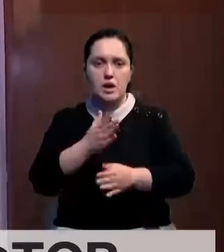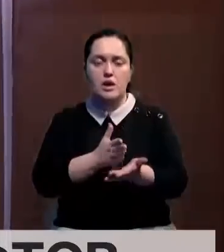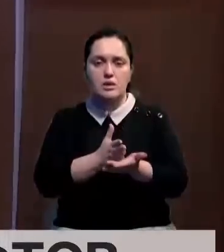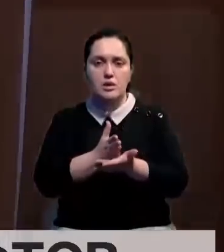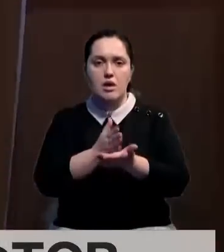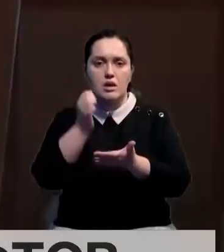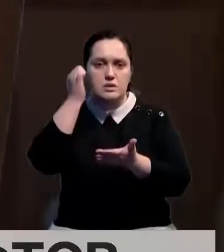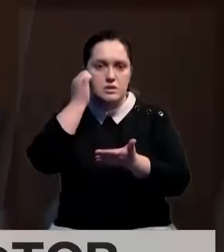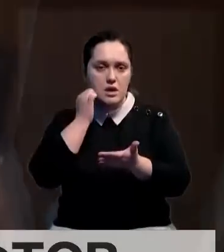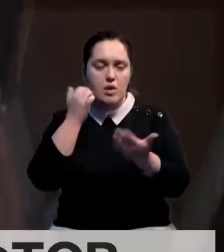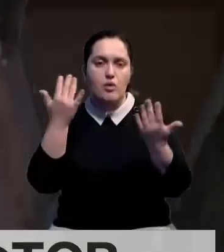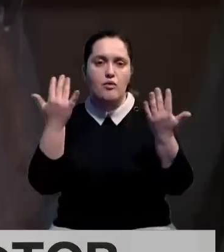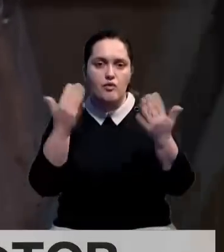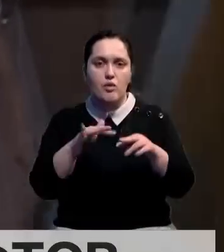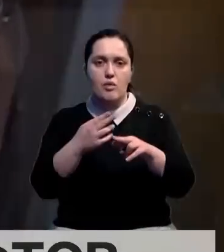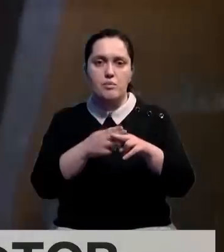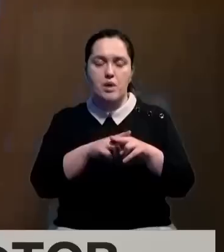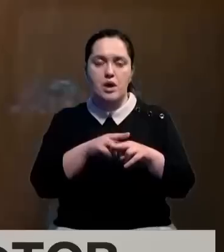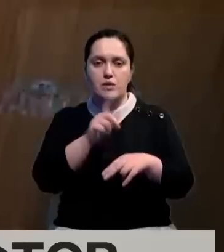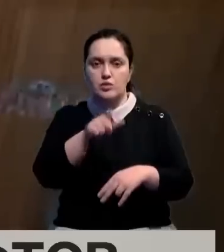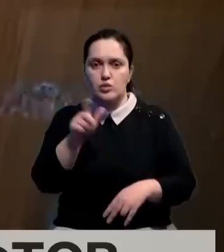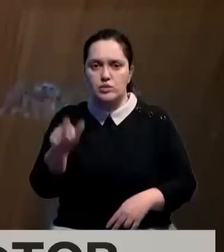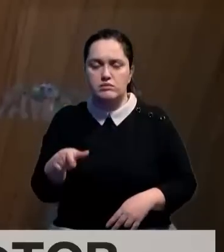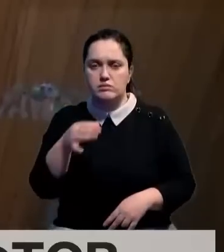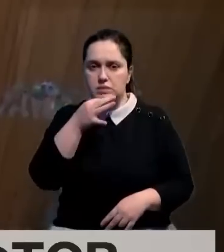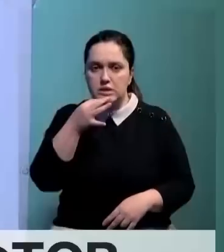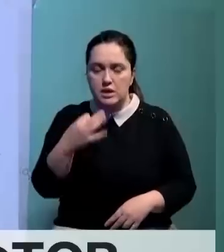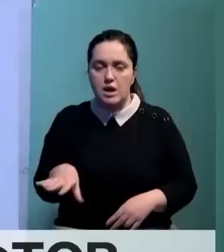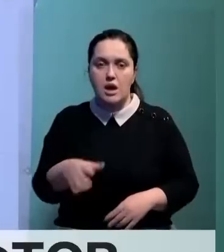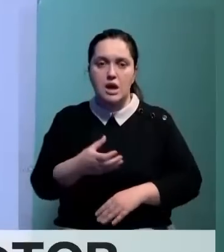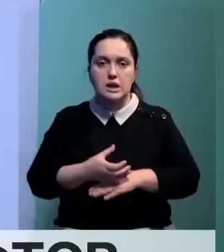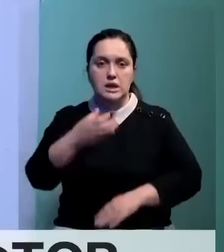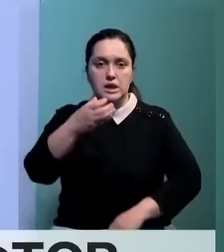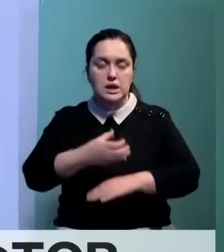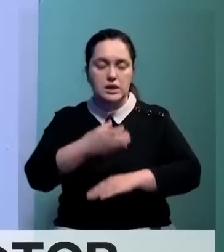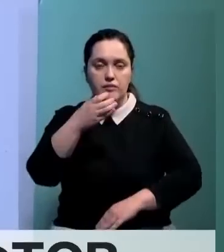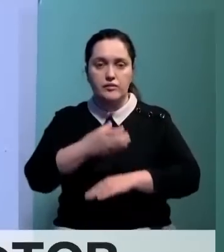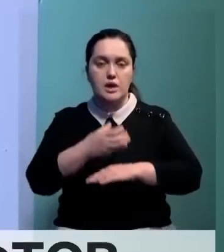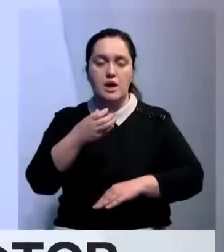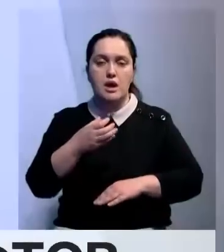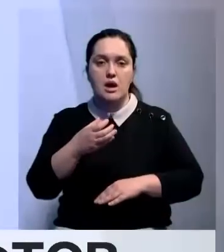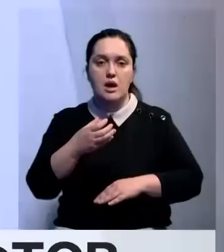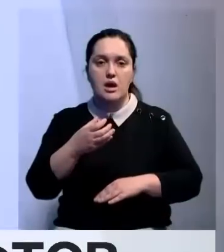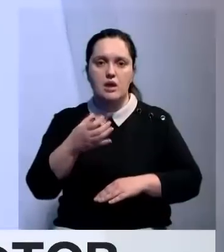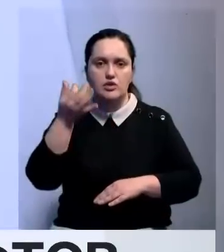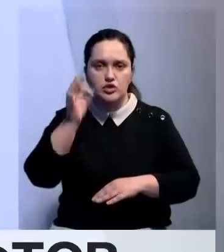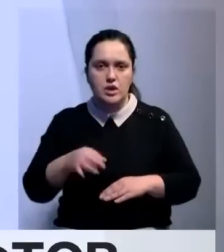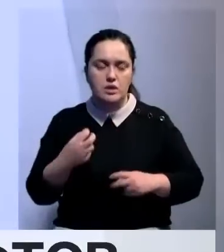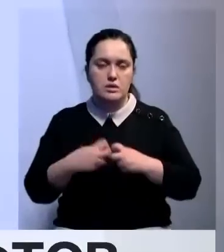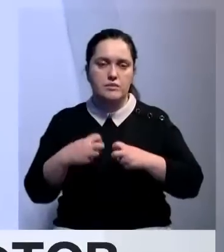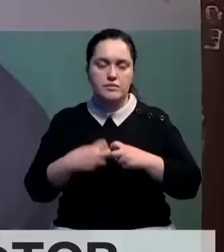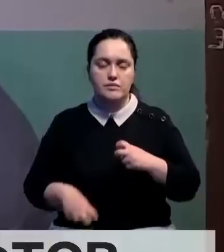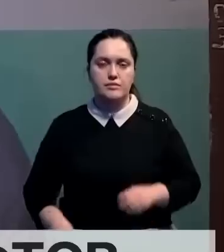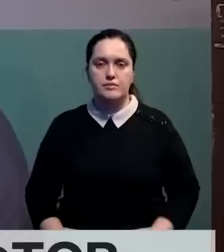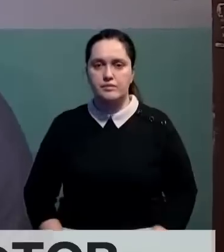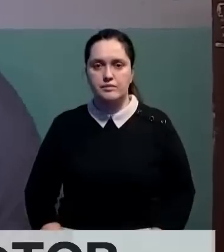Устаревшие подъемные устройства вызывают у жителей немало нареканий. Лифт в этом подъезде, говорит Бахаджан Саганбаев, часто выходит из